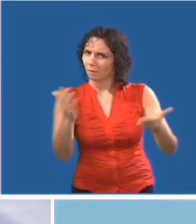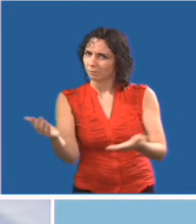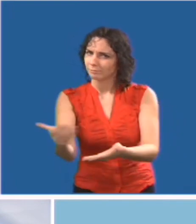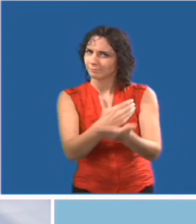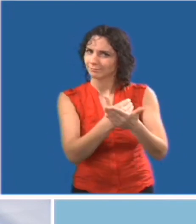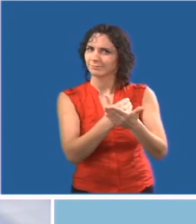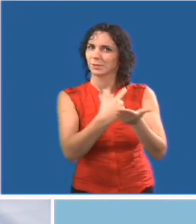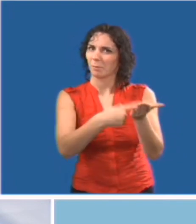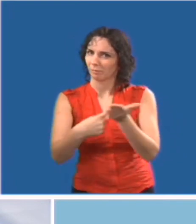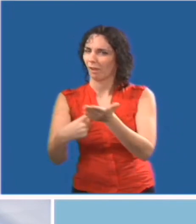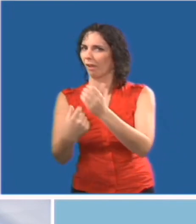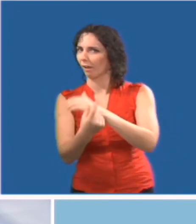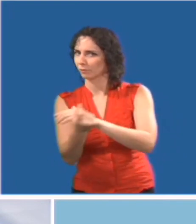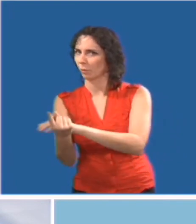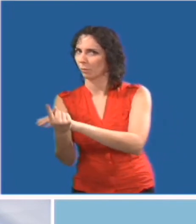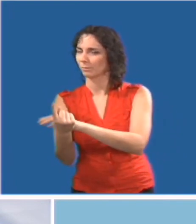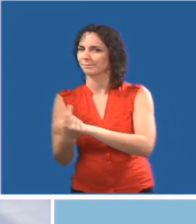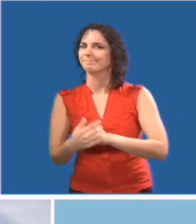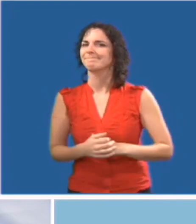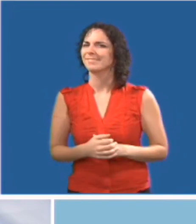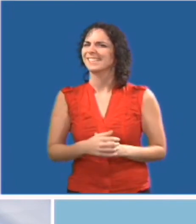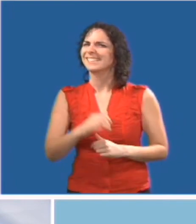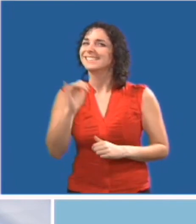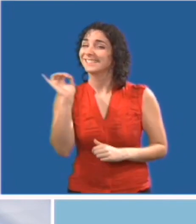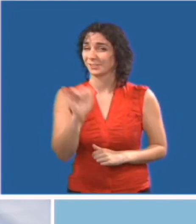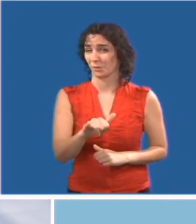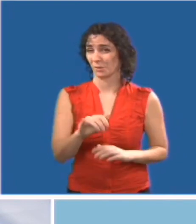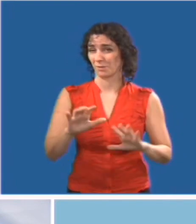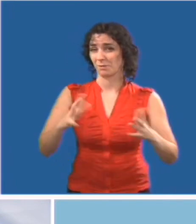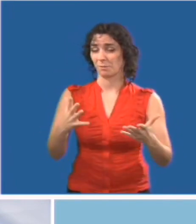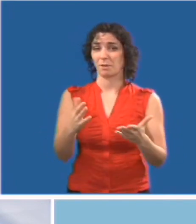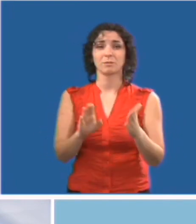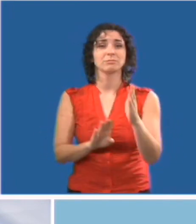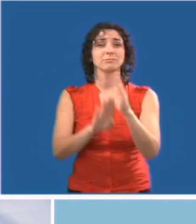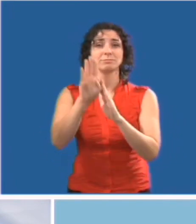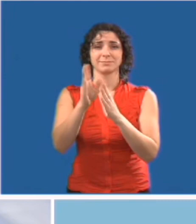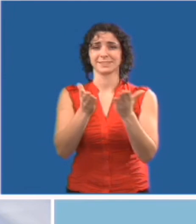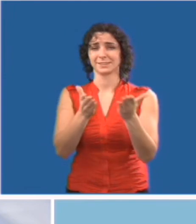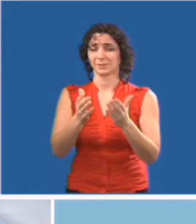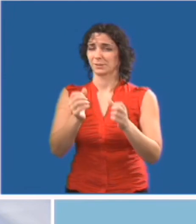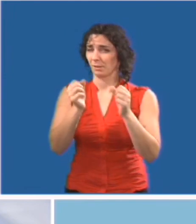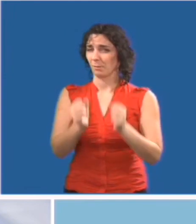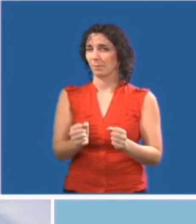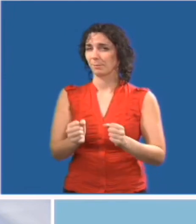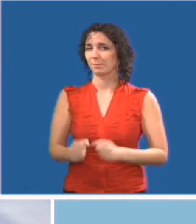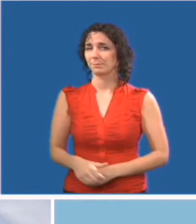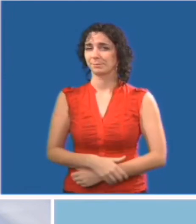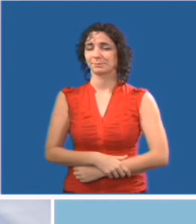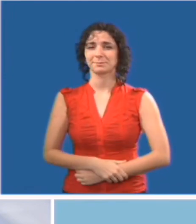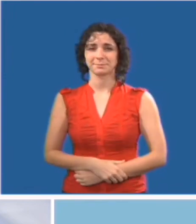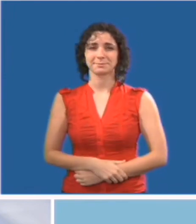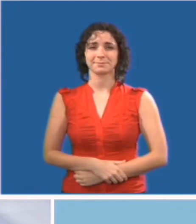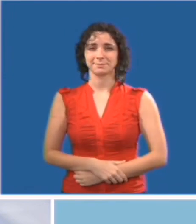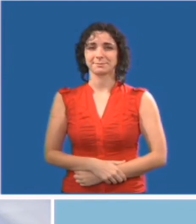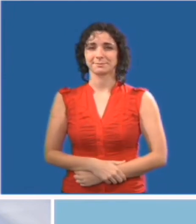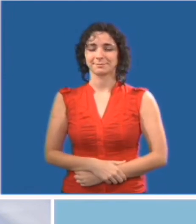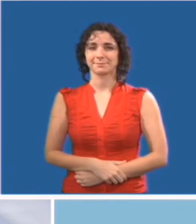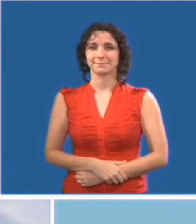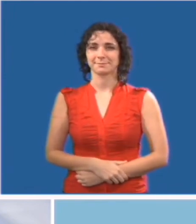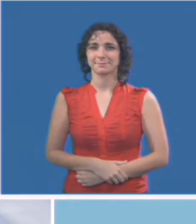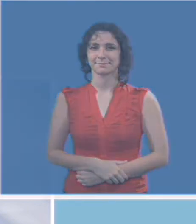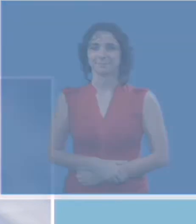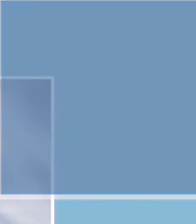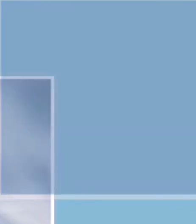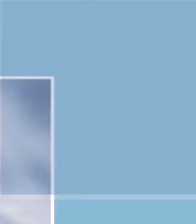ou par téléphone, ou par écrit. Votre conseil scolaire aura un processus en place pour recevoir